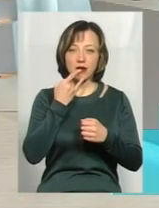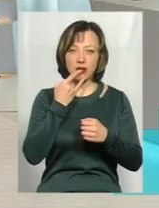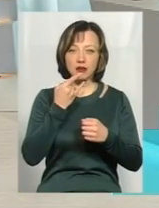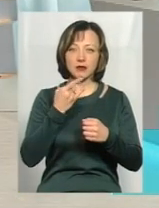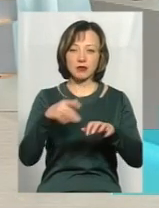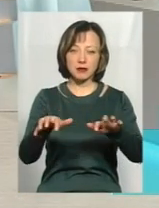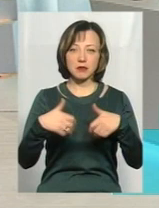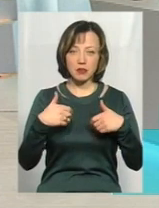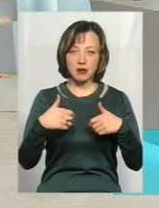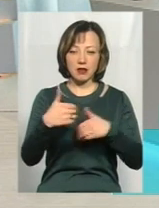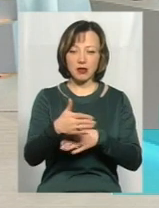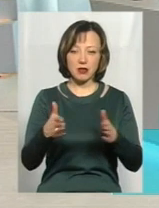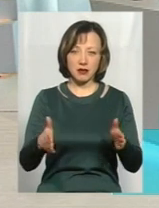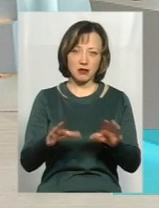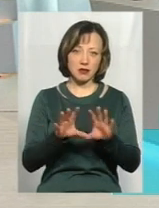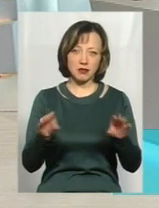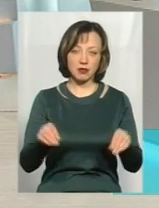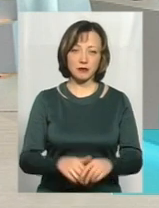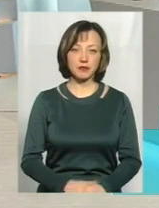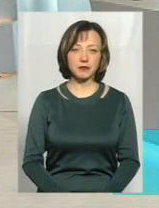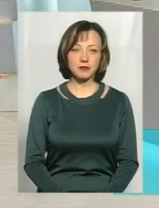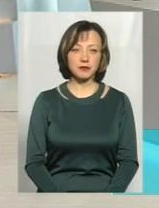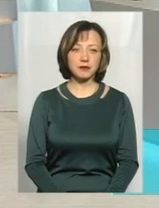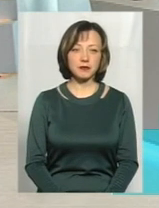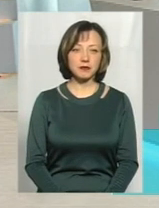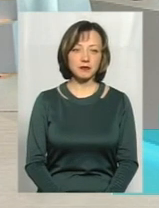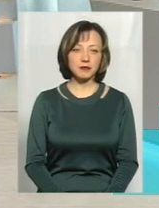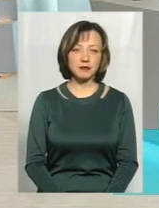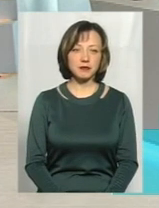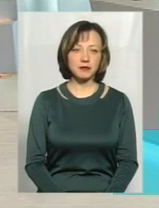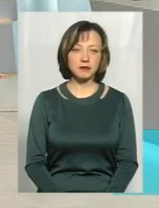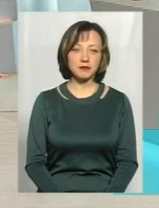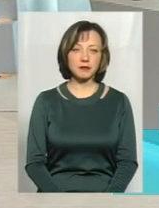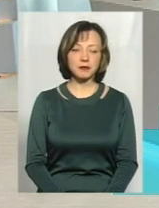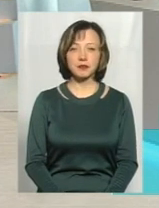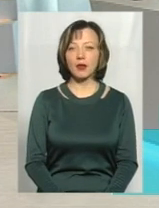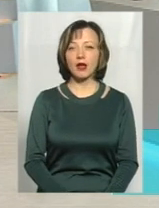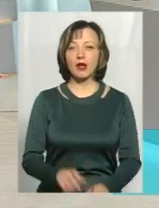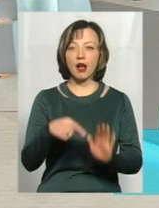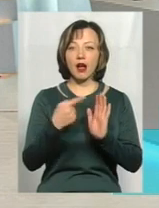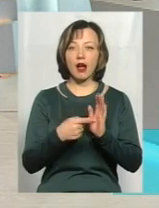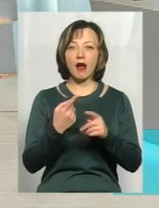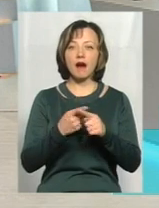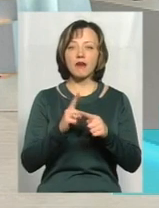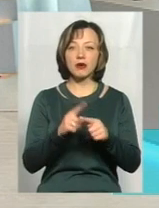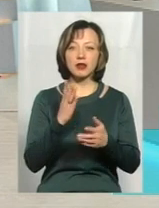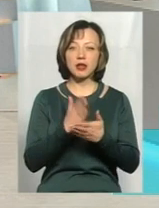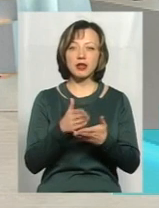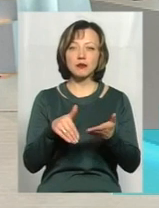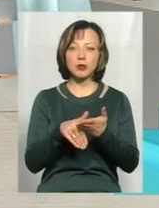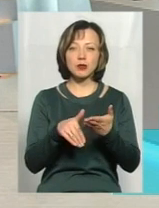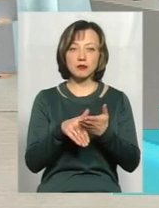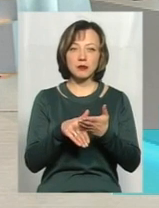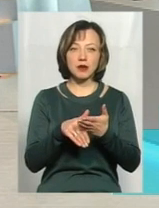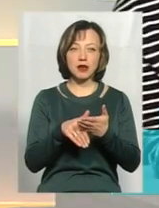витягнули ось і все, і здобача злочинця. А от є ще такий спосіб, як сканують автомобілі, в